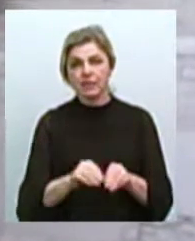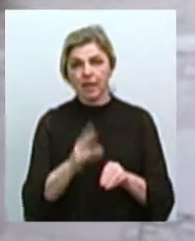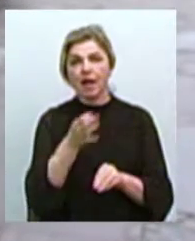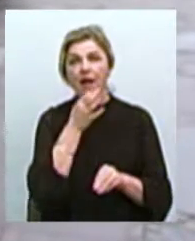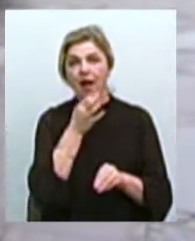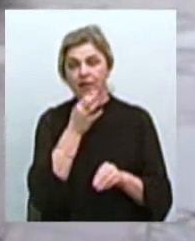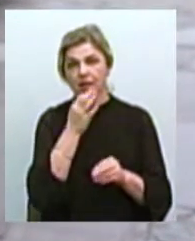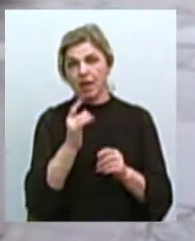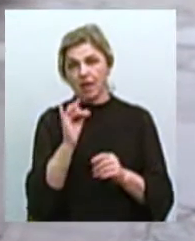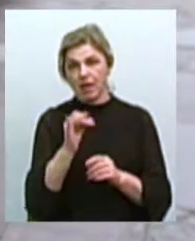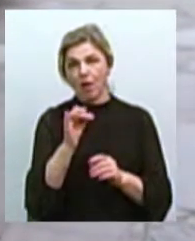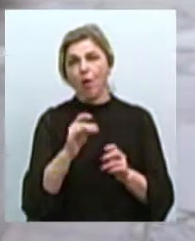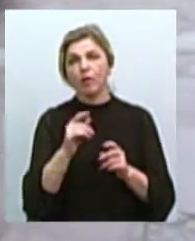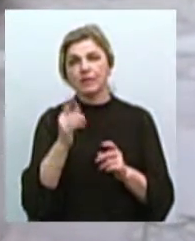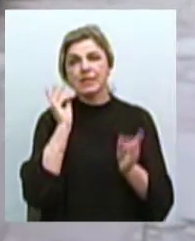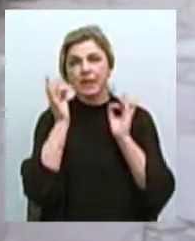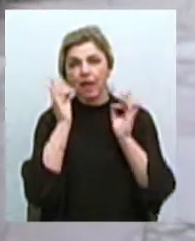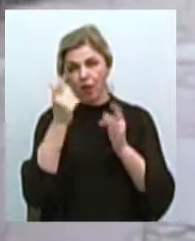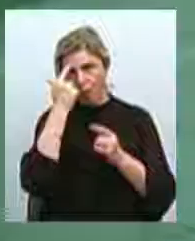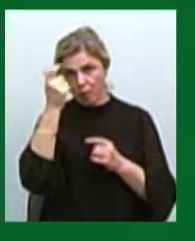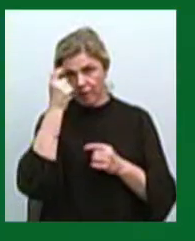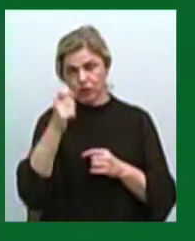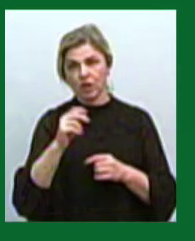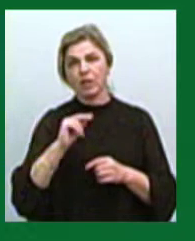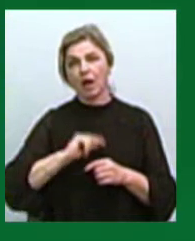організації оповіщення евакуації відвідувачів закладу.